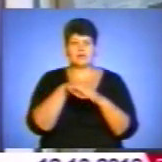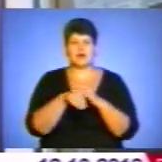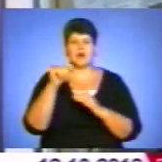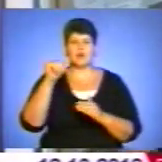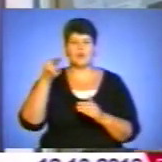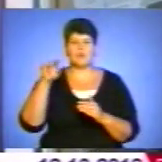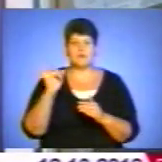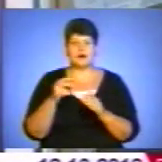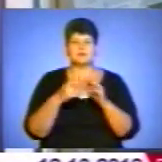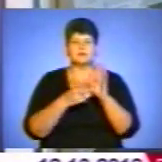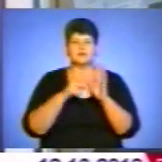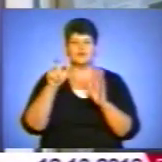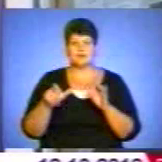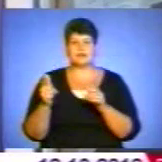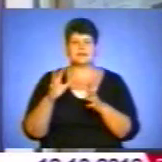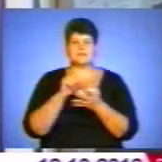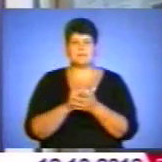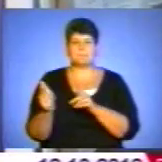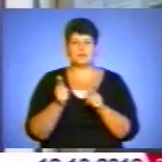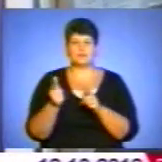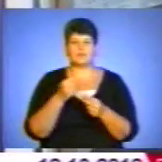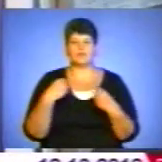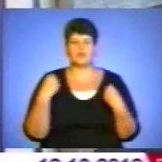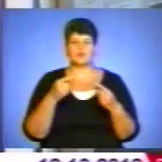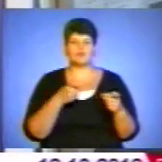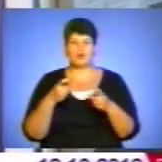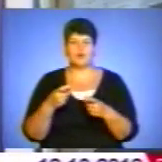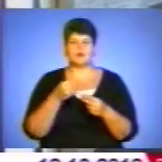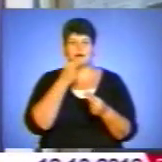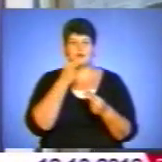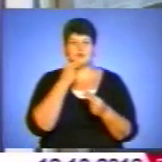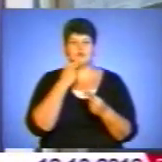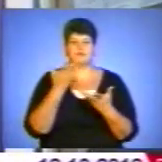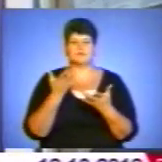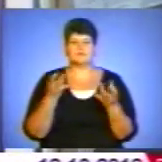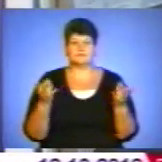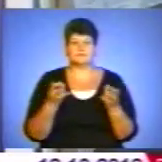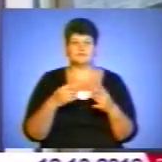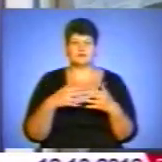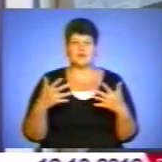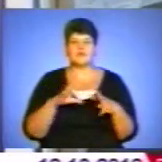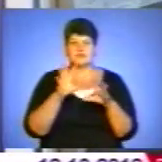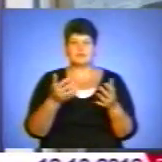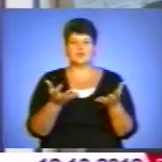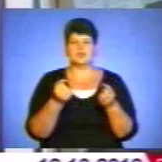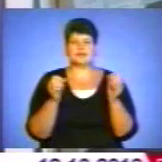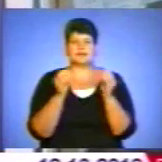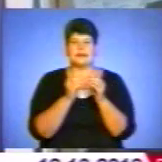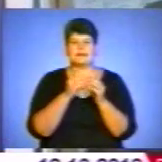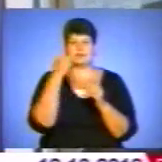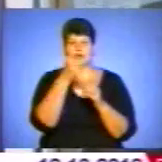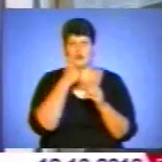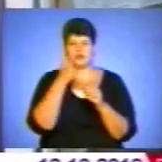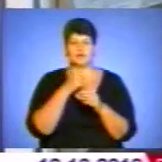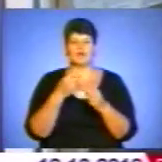підготовкою озброєння, харчів, реманенту. І всі вони отримали по 10 років тюрми у